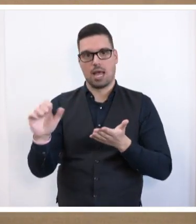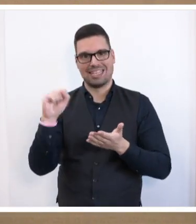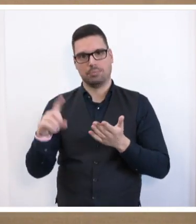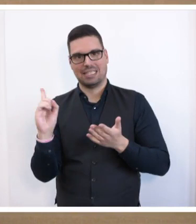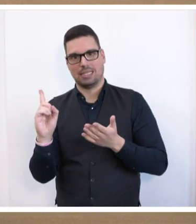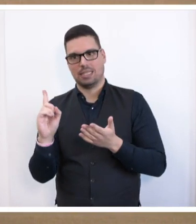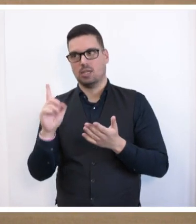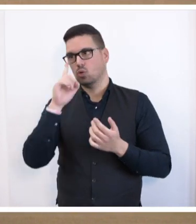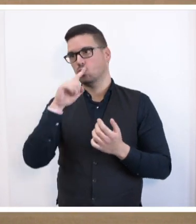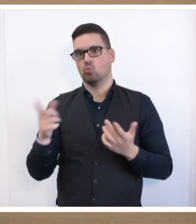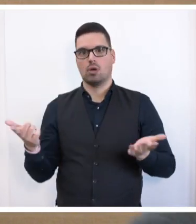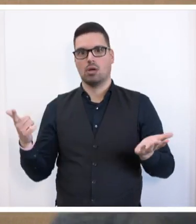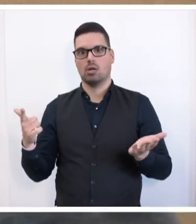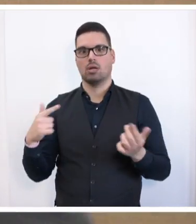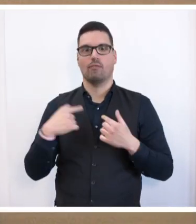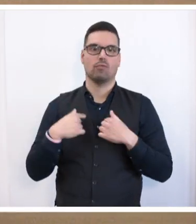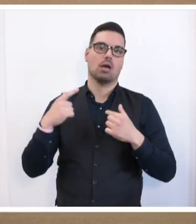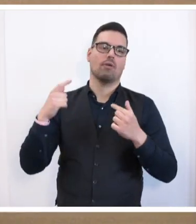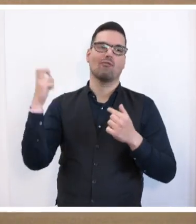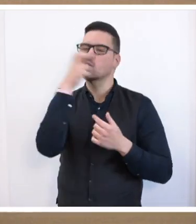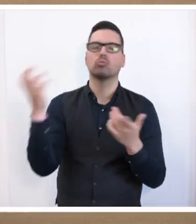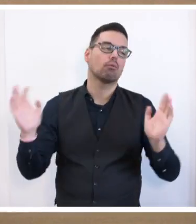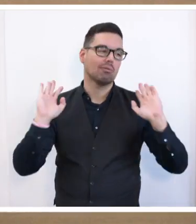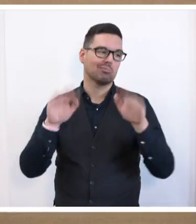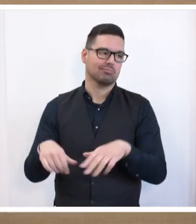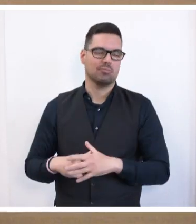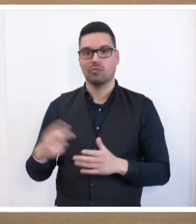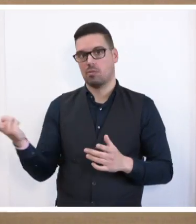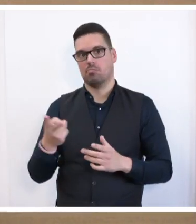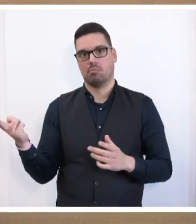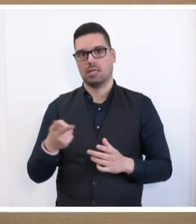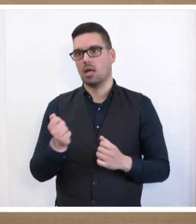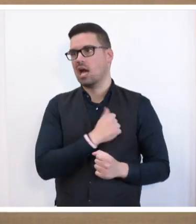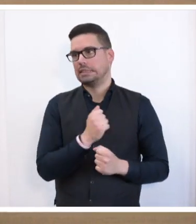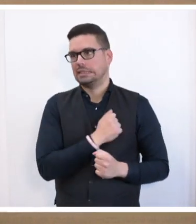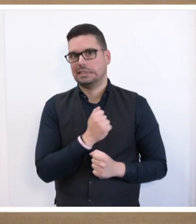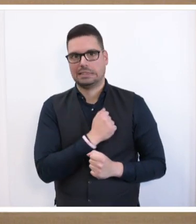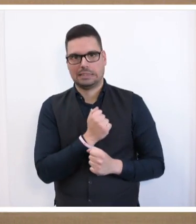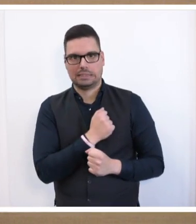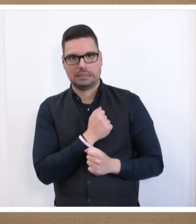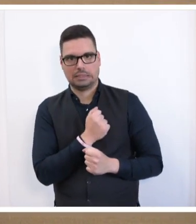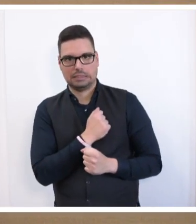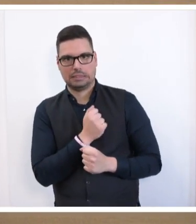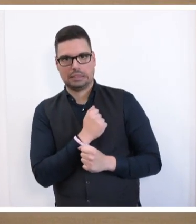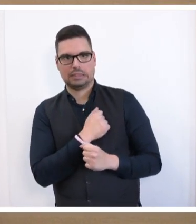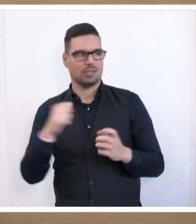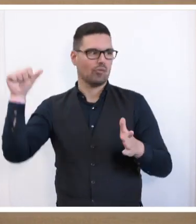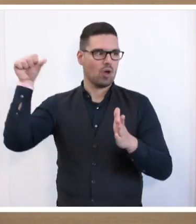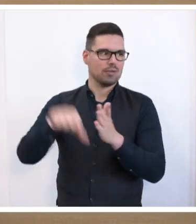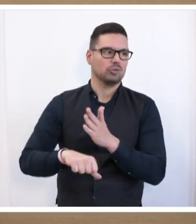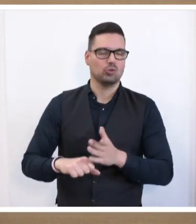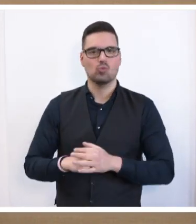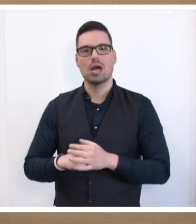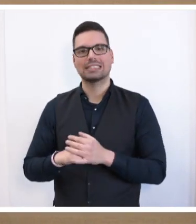folgt eh nur dem Motto, wir tun so als ob. Für beide gilt Angst. Angst vor dem totalen Absturz, das